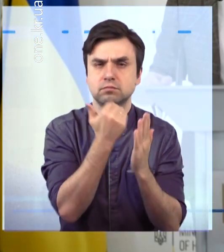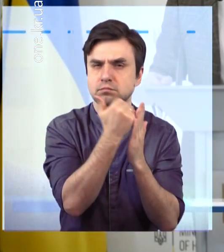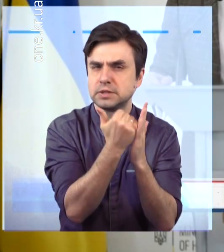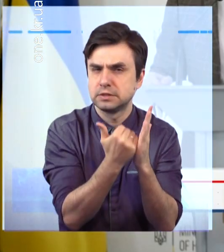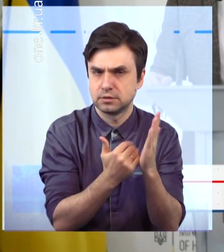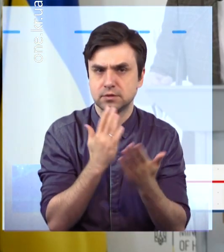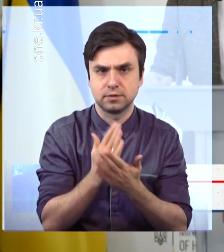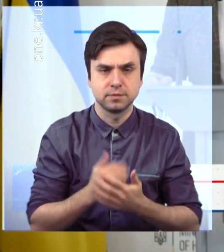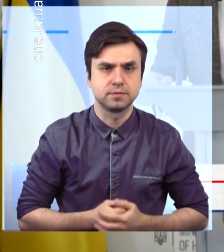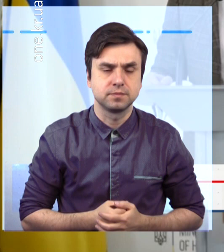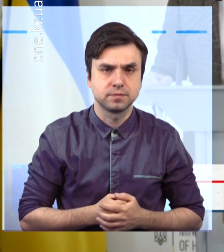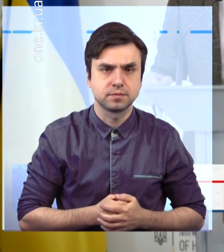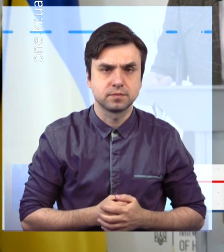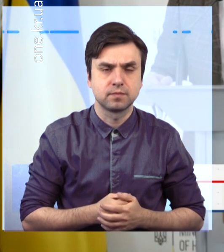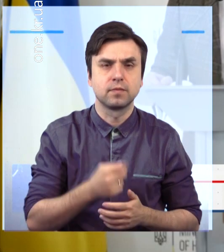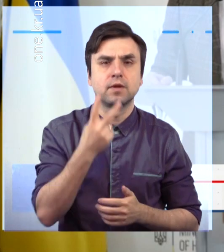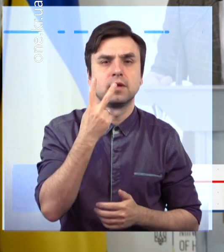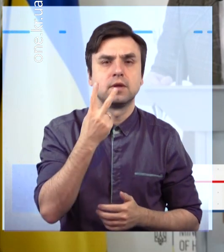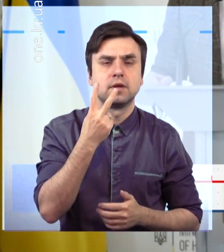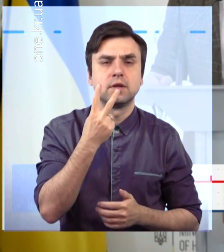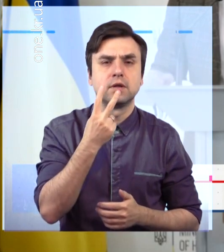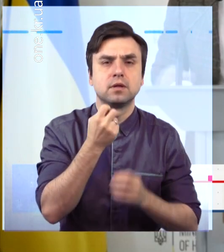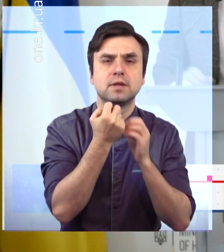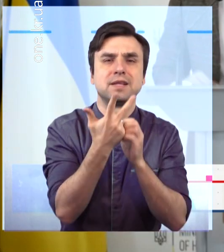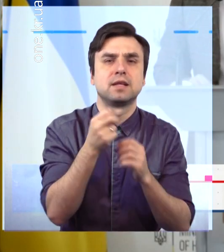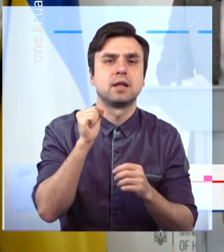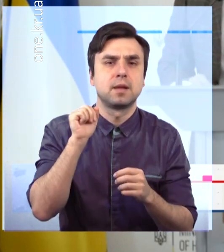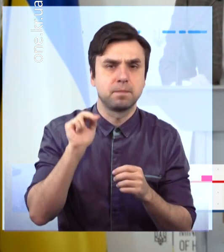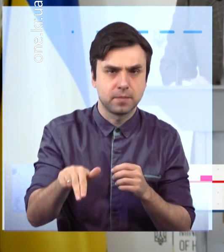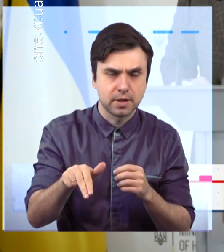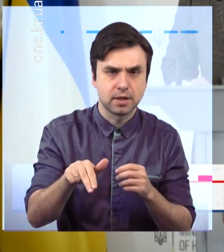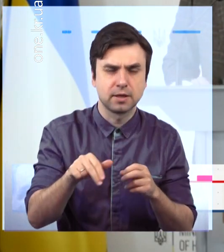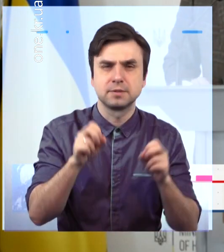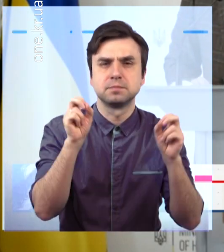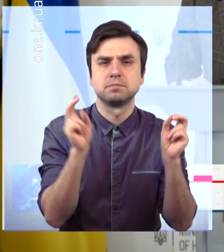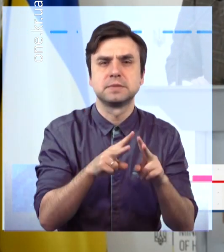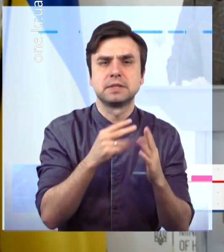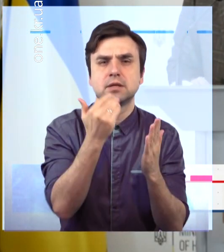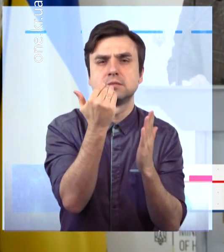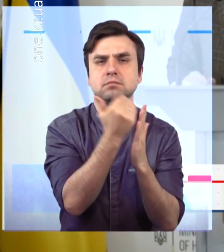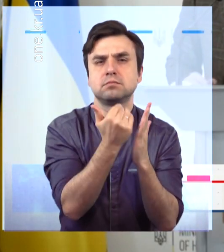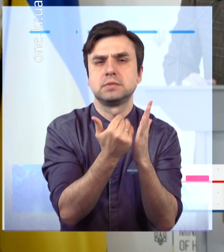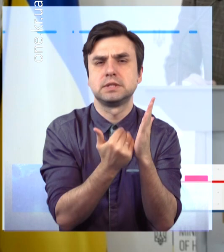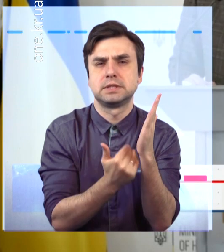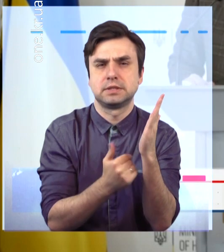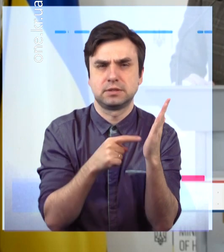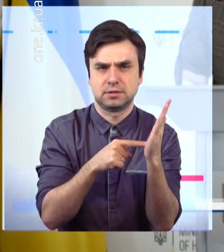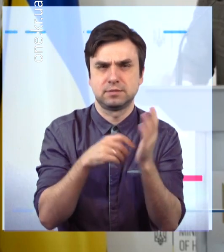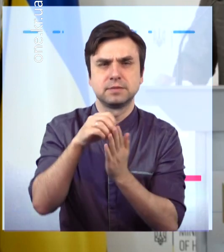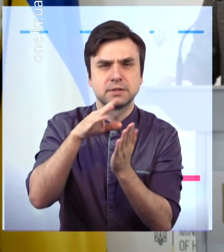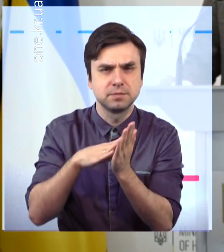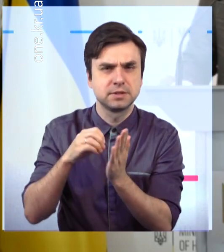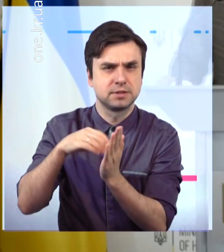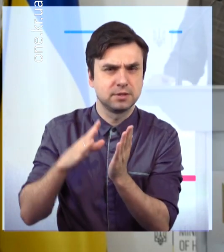Станом на 23 годину 13 квітня до листа очікування на